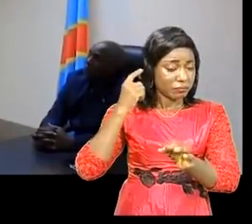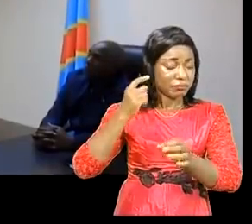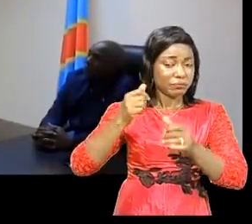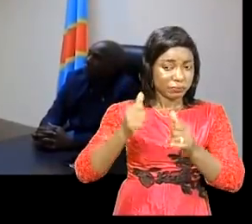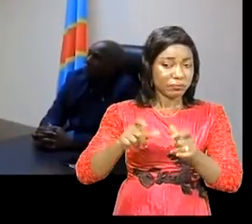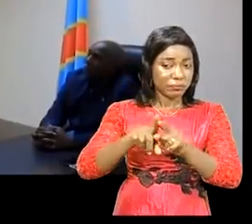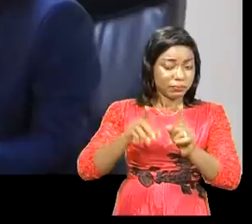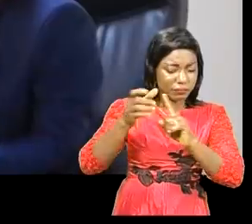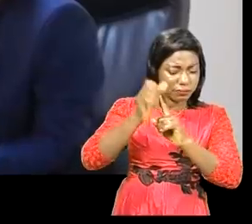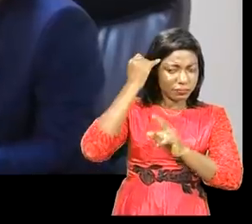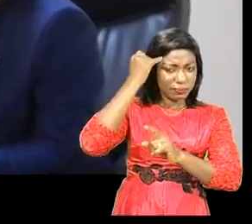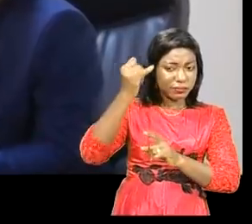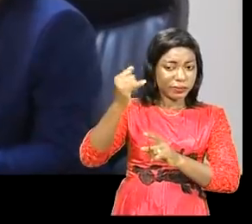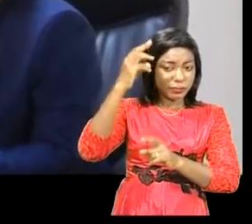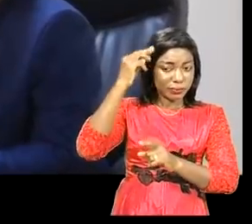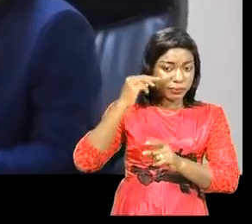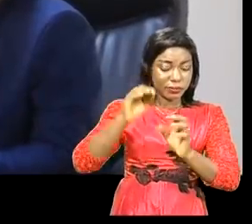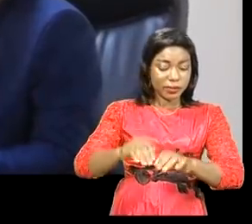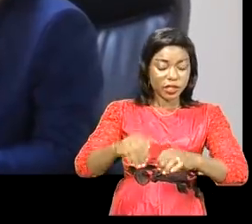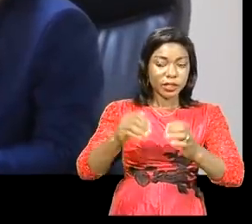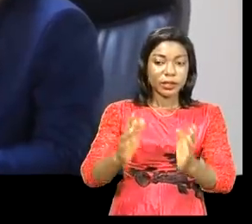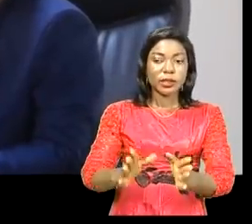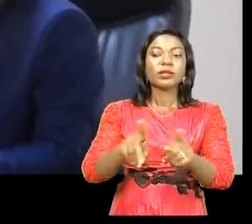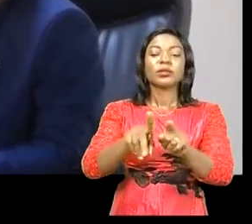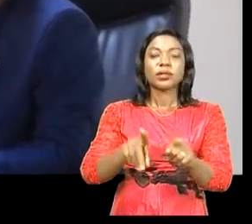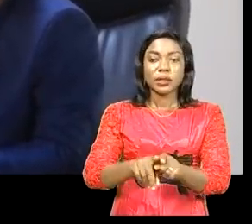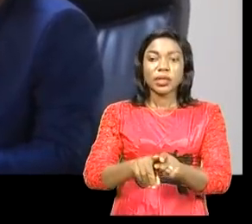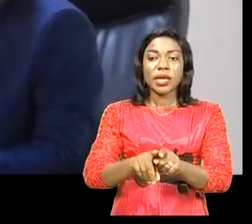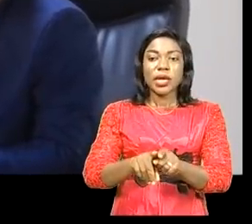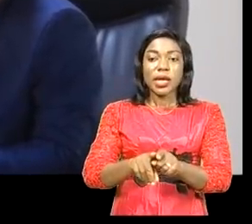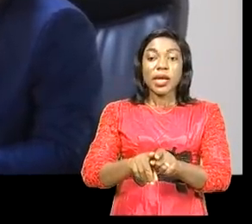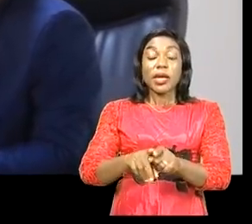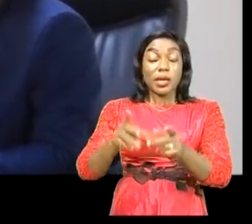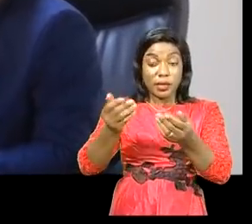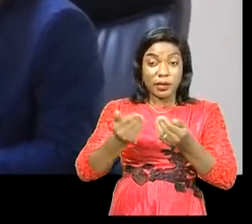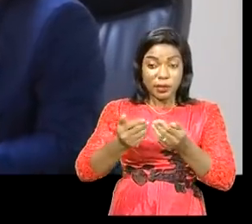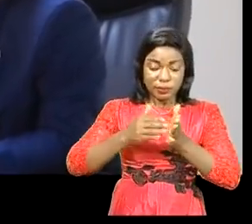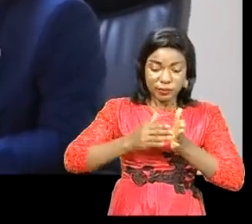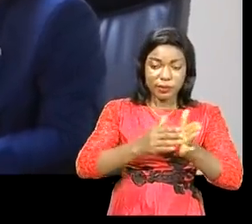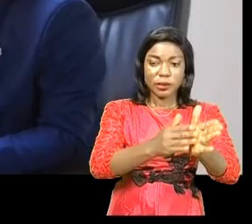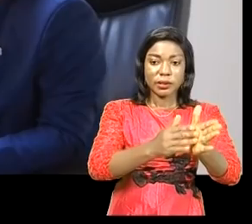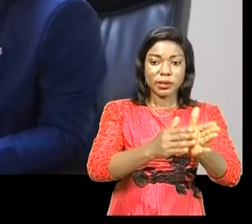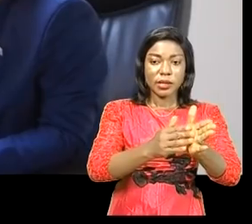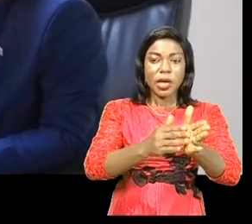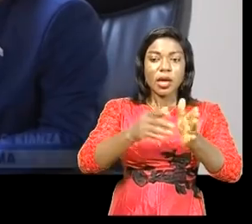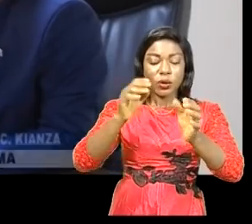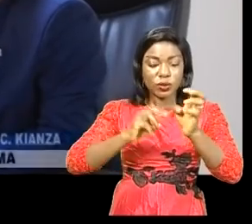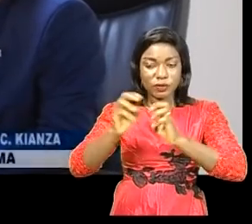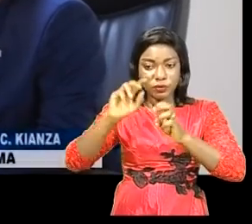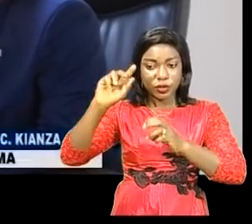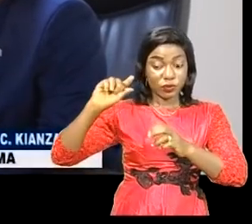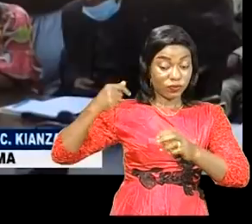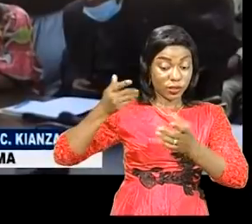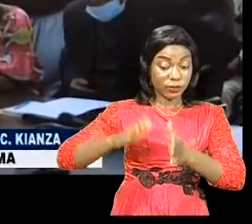ses interlocuteurs, le ministre de l'Agriculture, Désiré Nzinga Berriand, envisage de poursuivre cette démarche au niveau du gouvernement